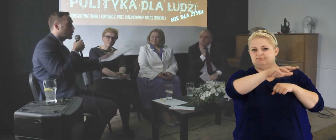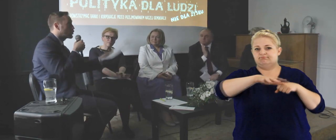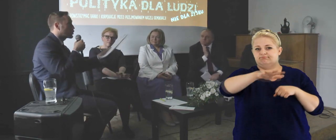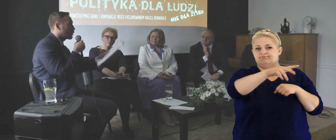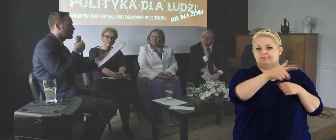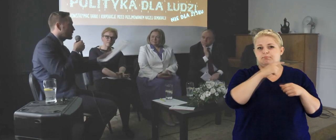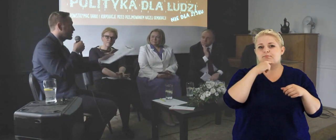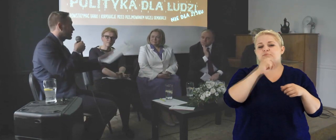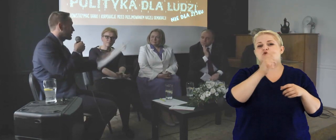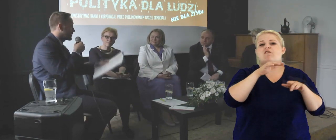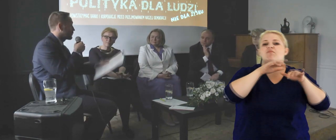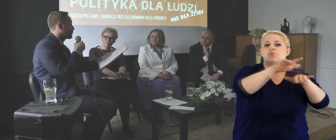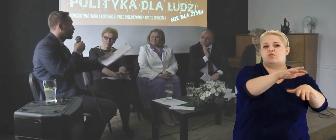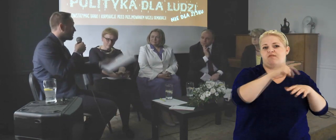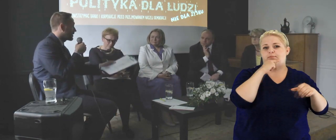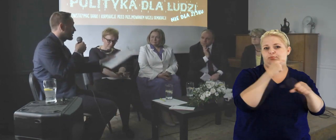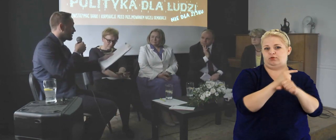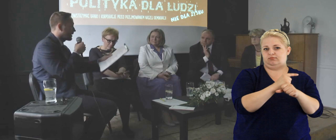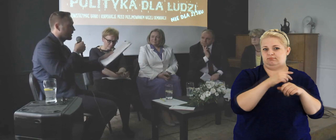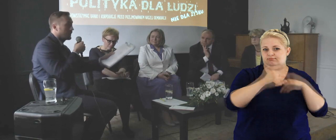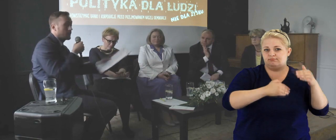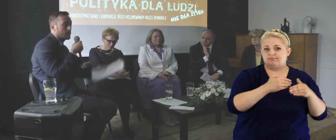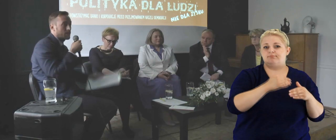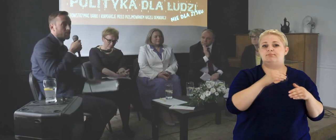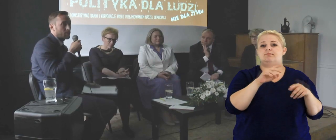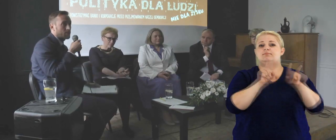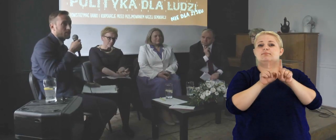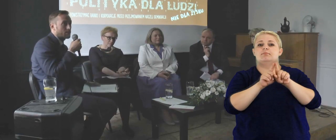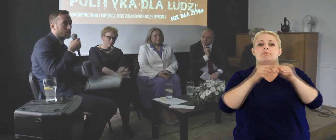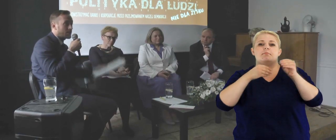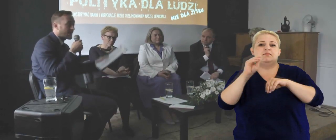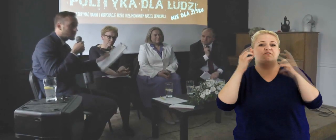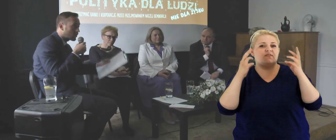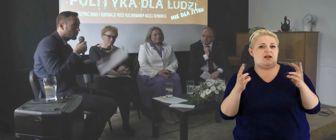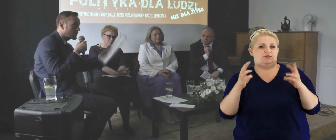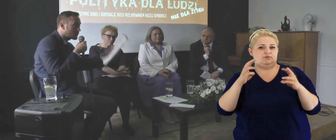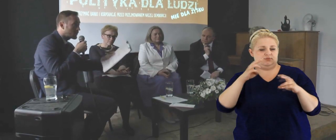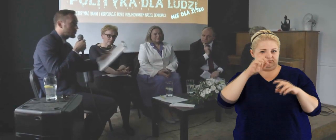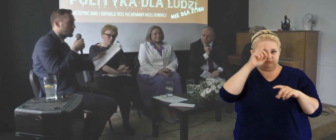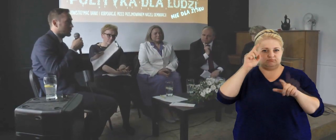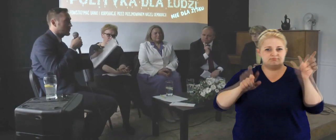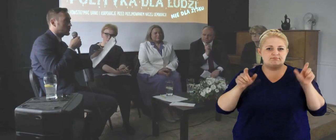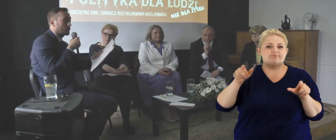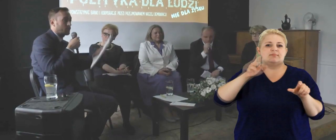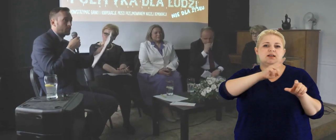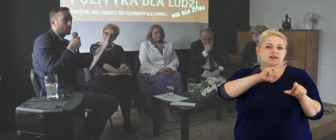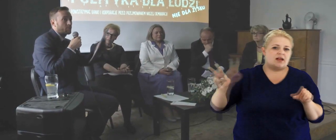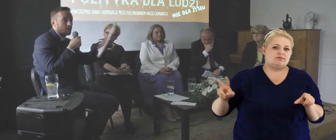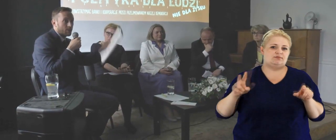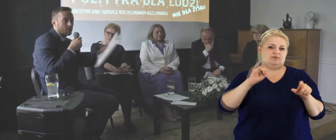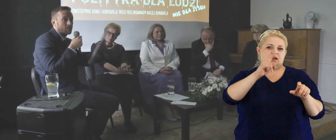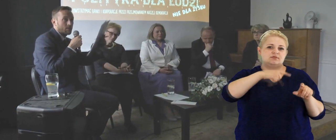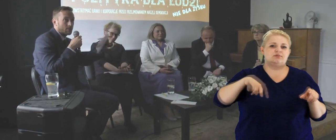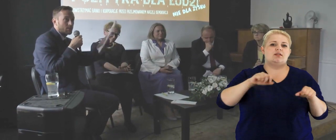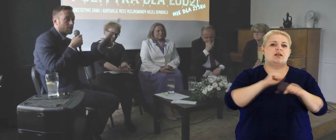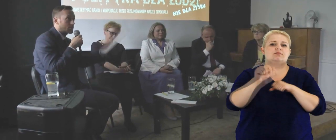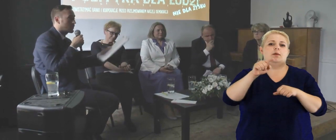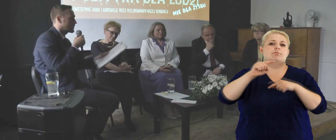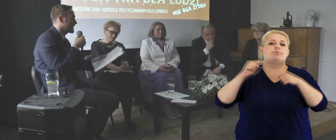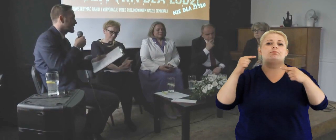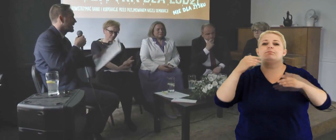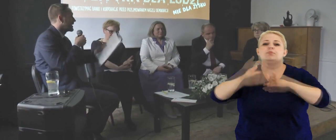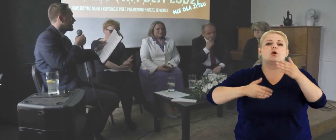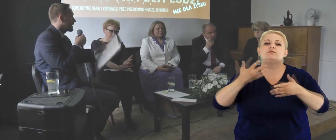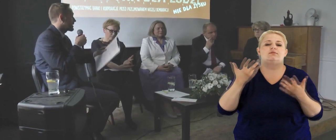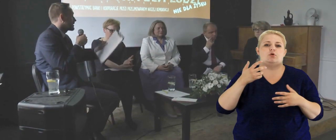dostęp do tego, co dzieje się na styku wpływania na te procesy decyzyjne, a co jeszcze może bardziej istotne, wpływ obywateli, każdej,